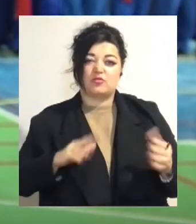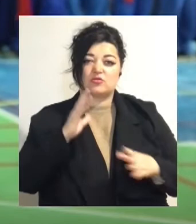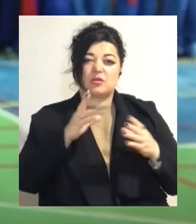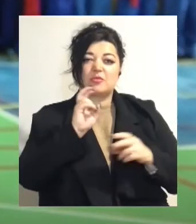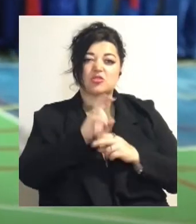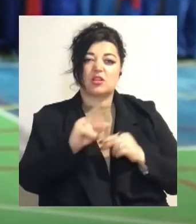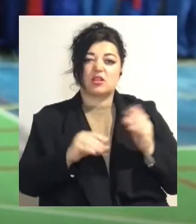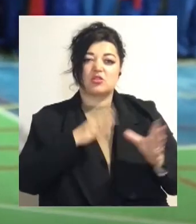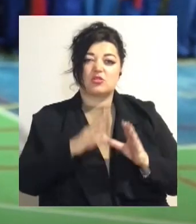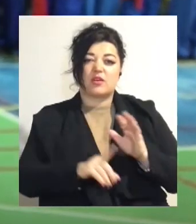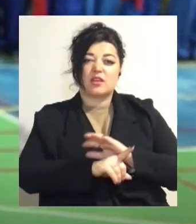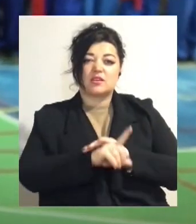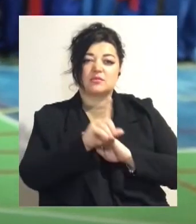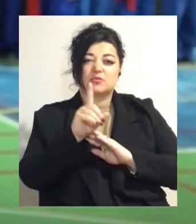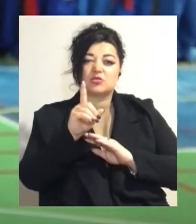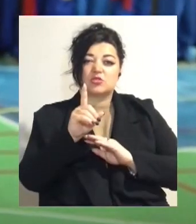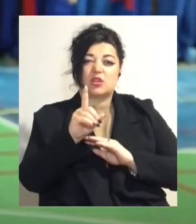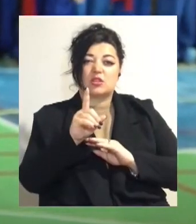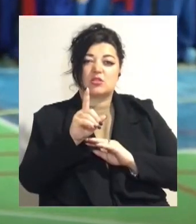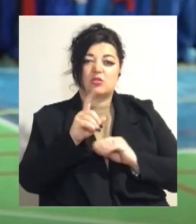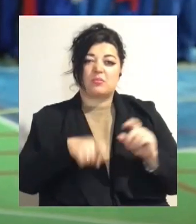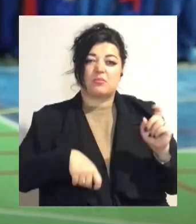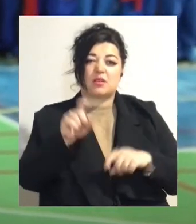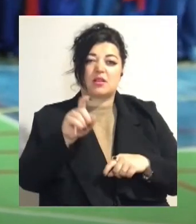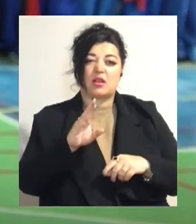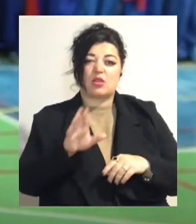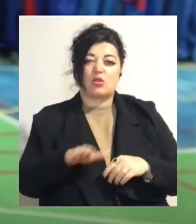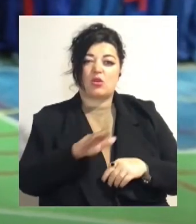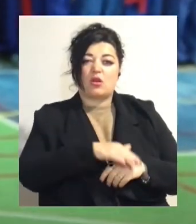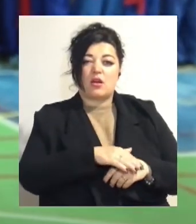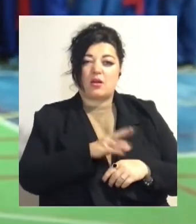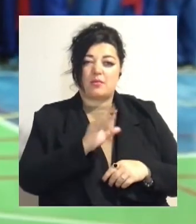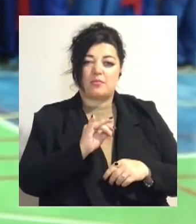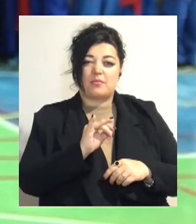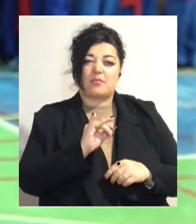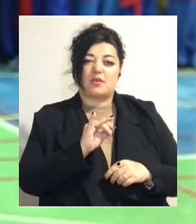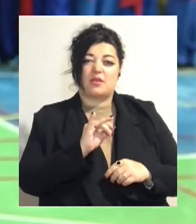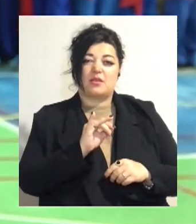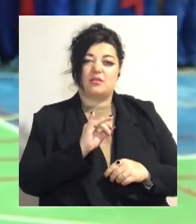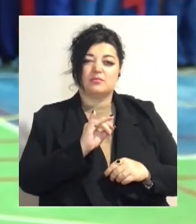била ногами по мішкам. Ну, це гроші.